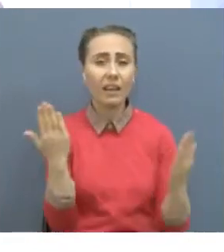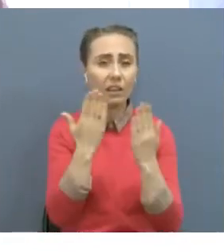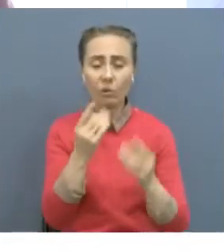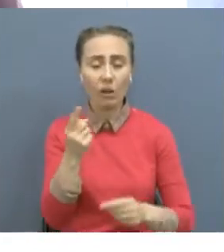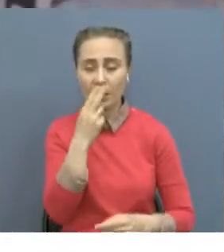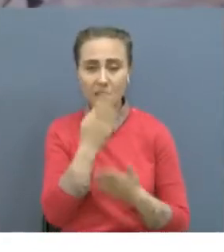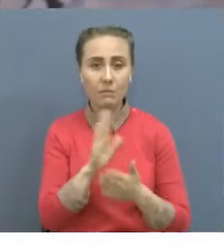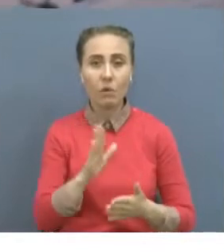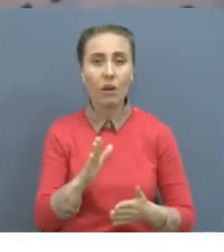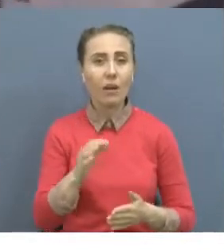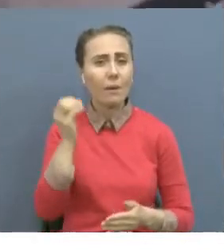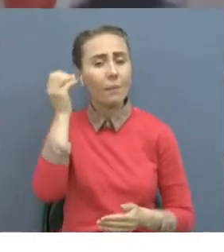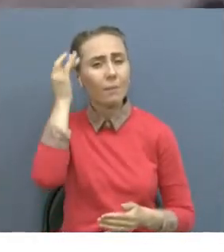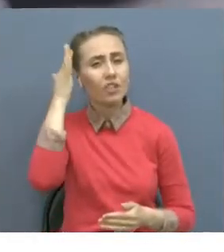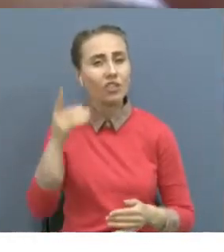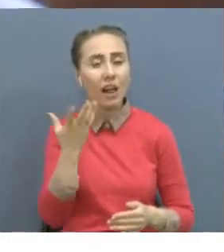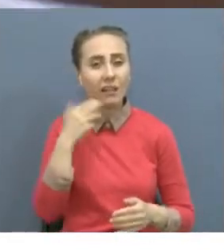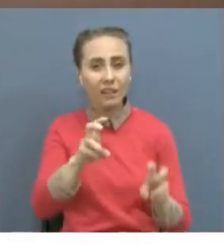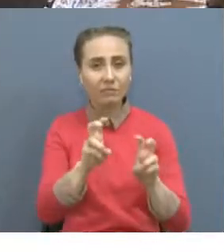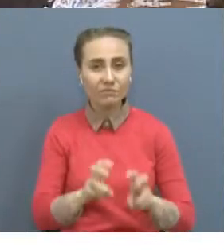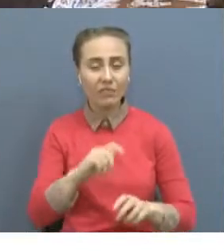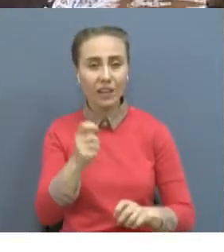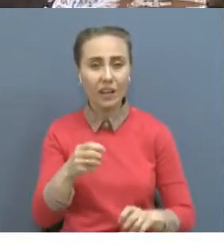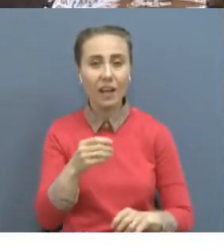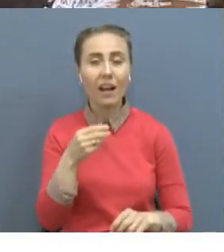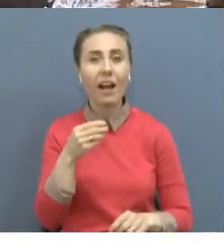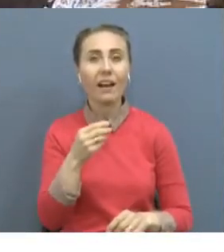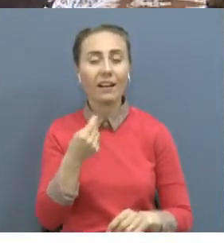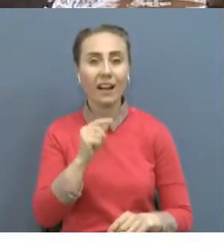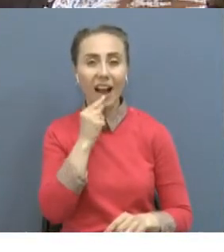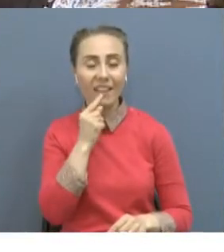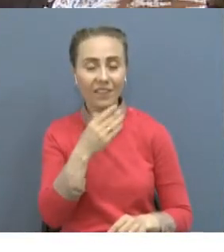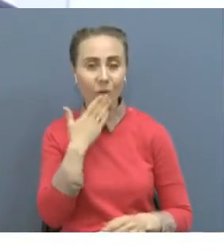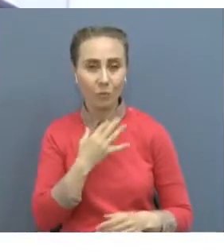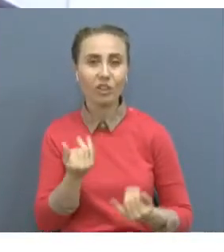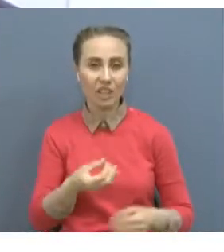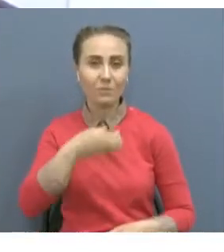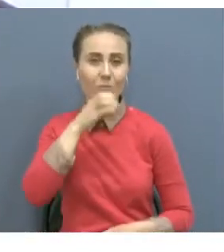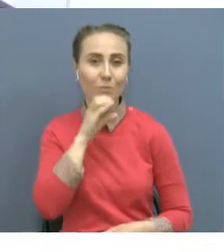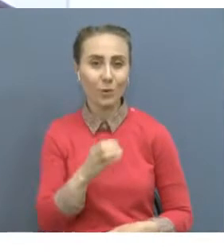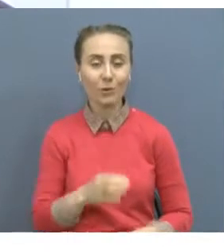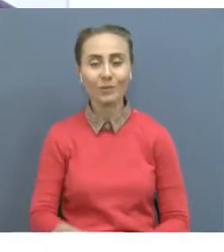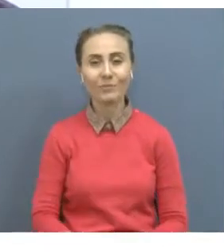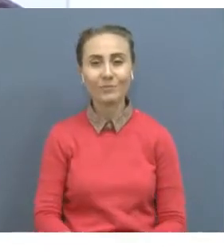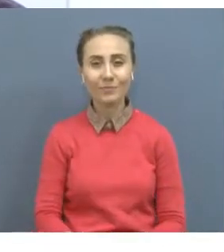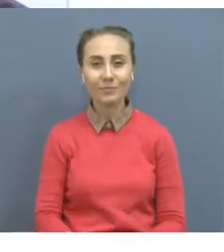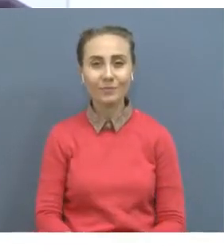бағажетпес байлық сіпетті. Ербулат Серкбай, Саня Көпжасарбай, Ермек Махмет, Абай Түлігін көкші қпарат.